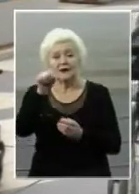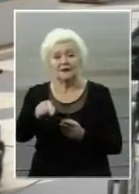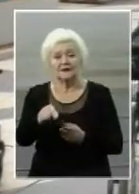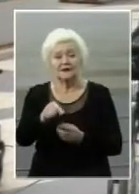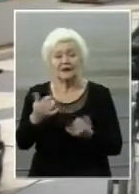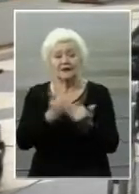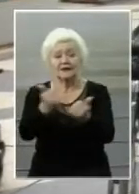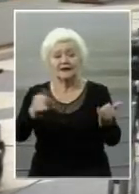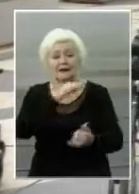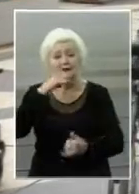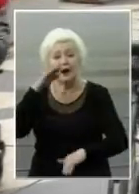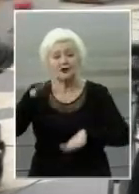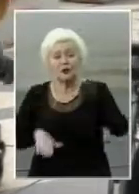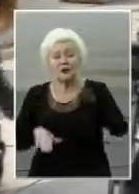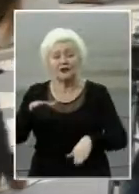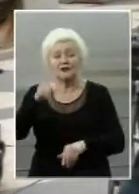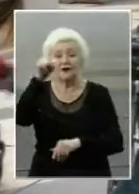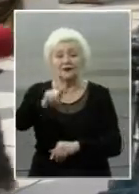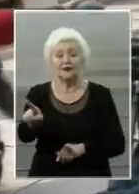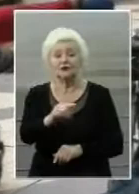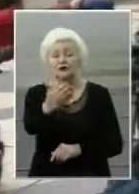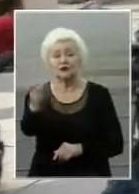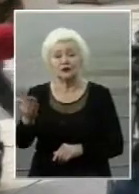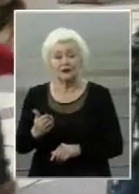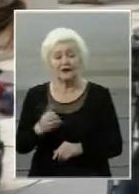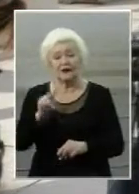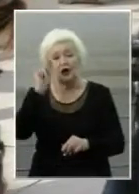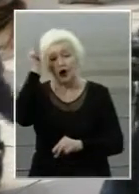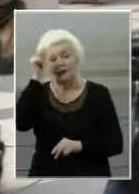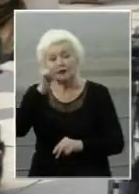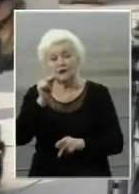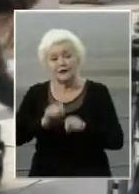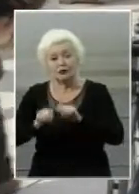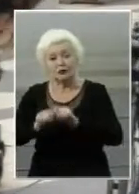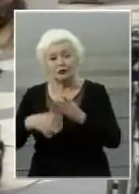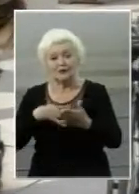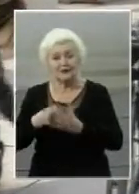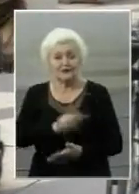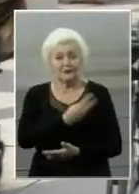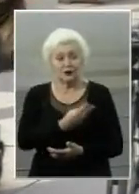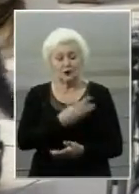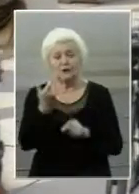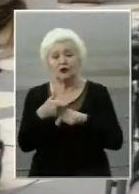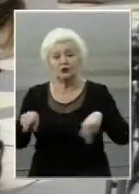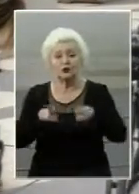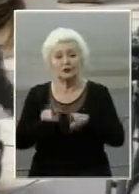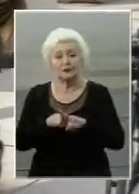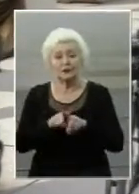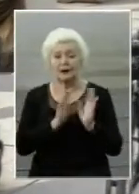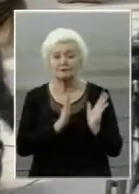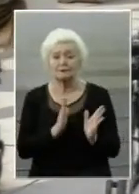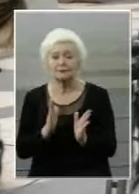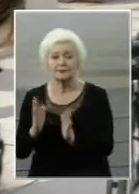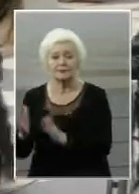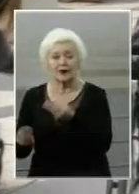небагатьох її переваг в тим, що ти чистя контролювати свої емоції, це дуже така реабілітаційна